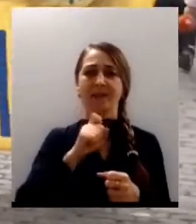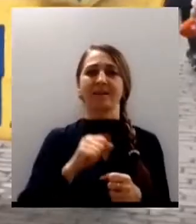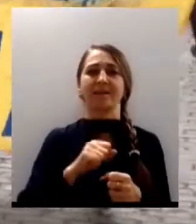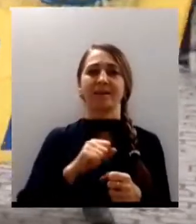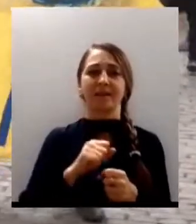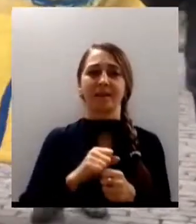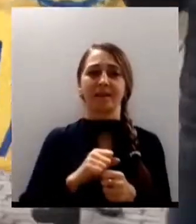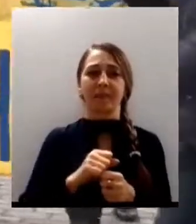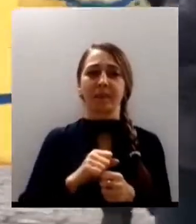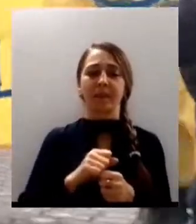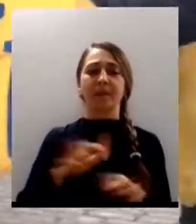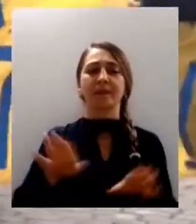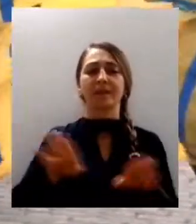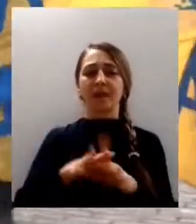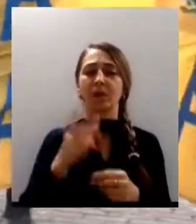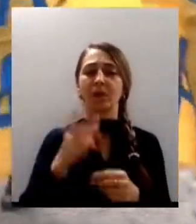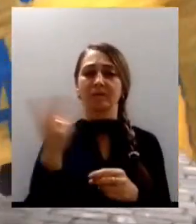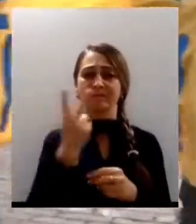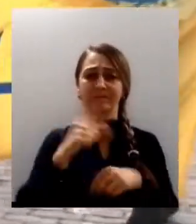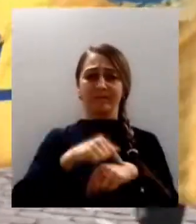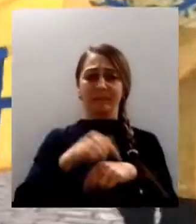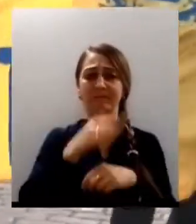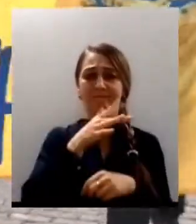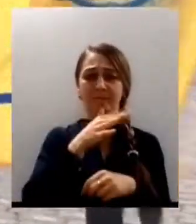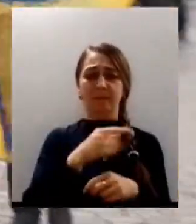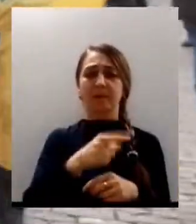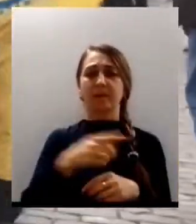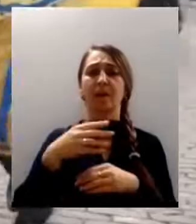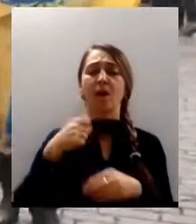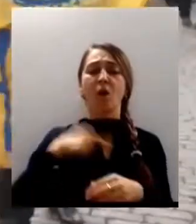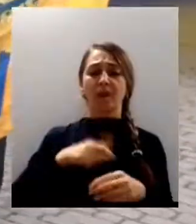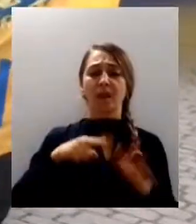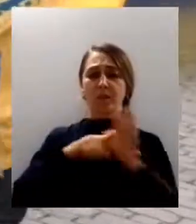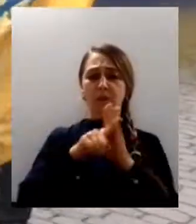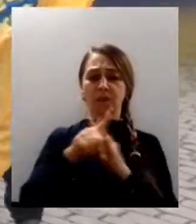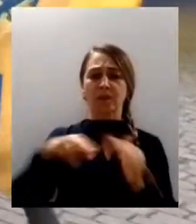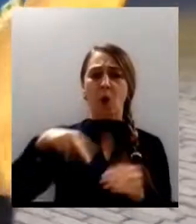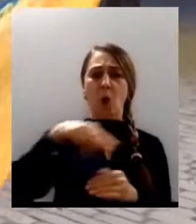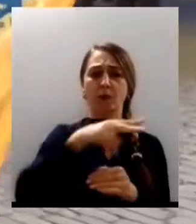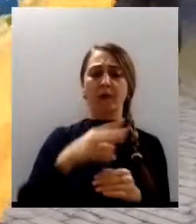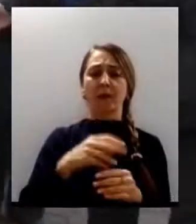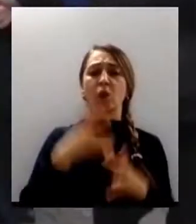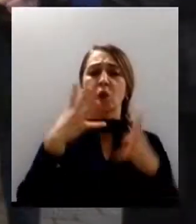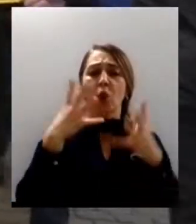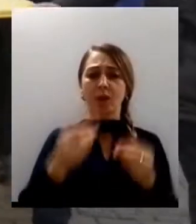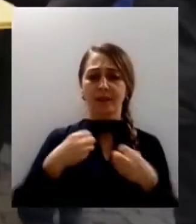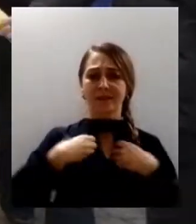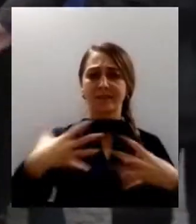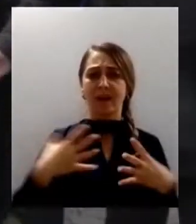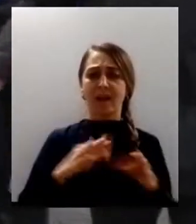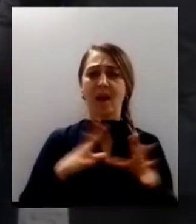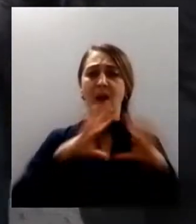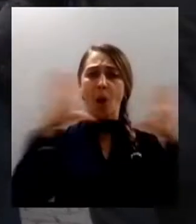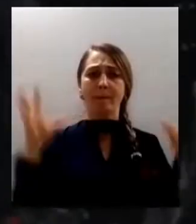Так у другій годині дня Дерибасівський у центрі Одеси розпочалася хода до Дня єднання – нового державного свята. Учасники